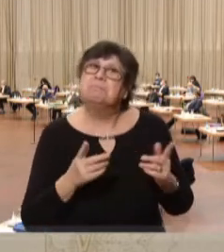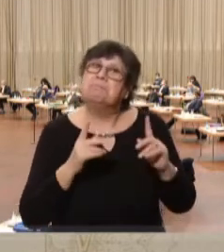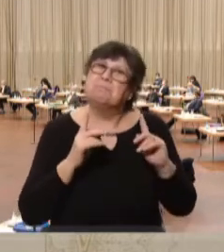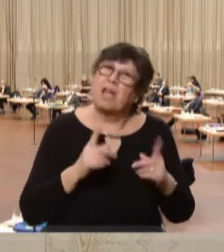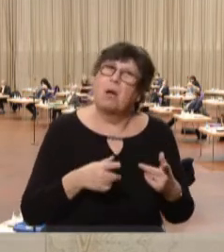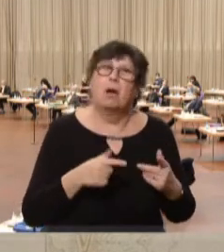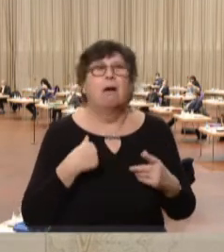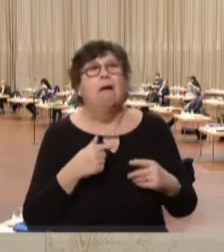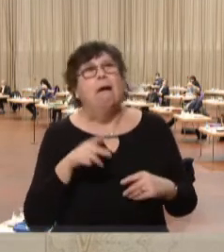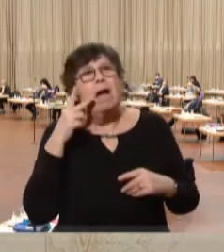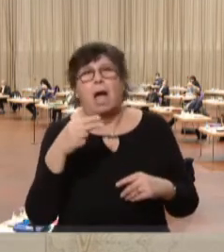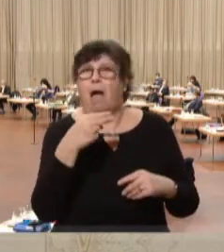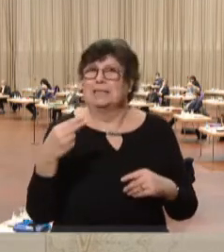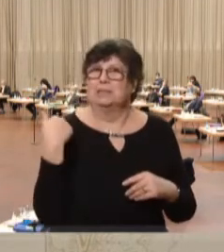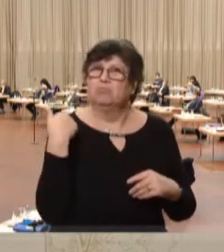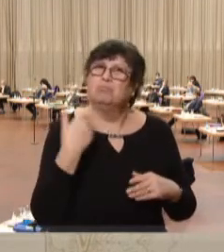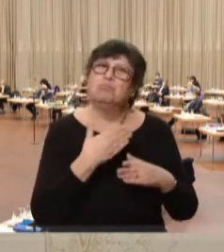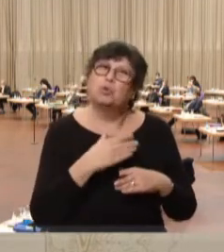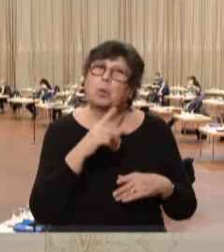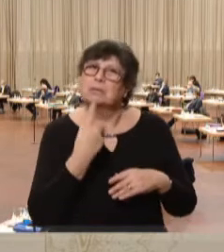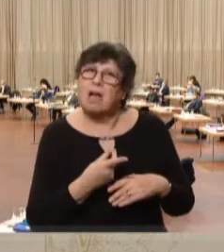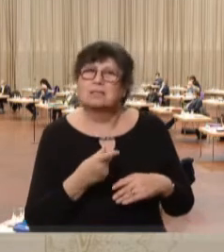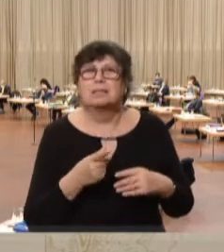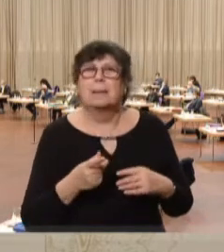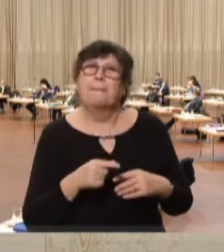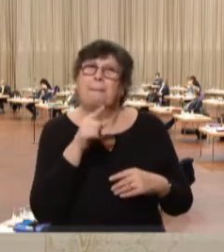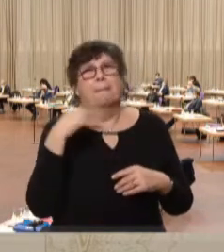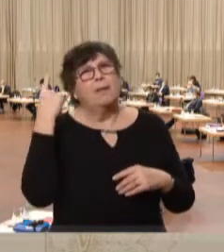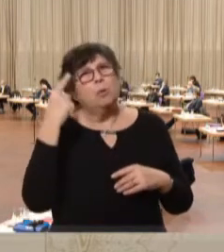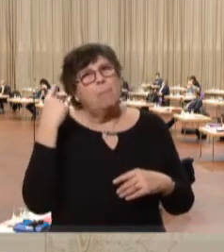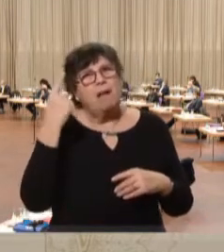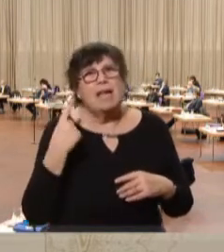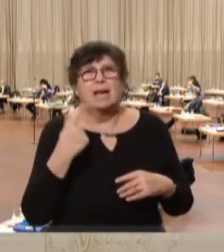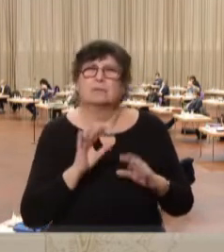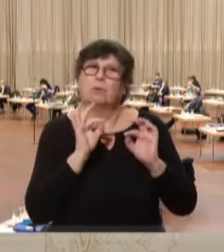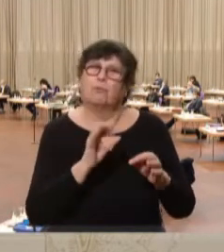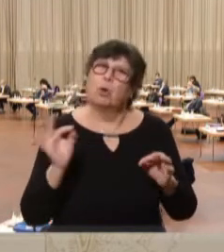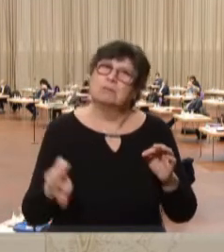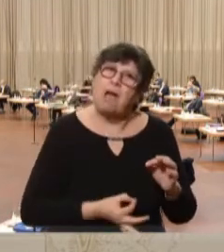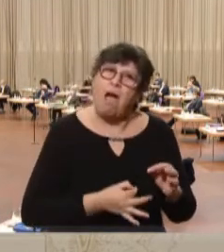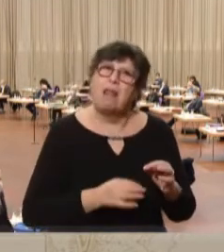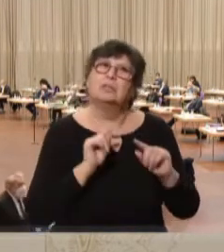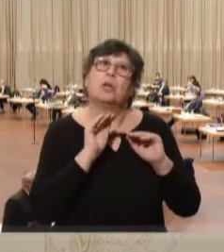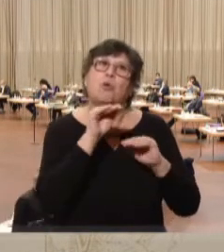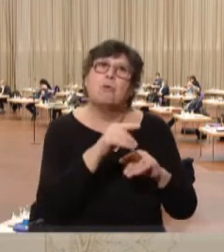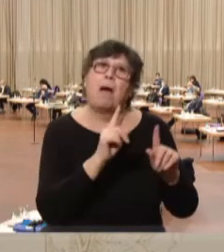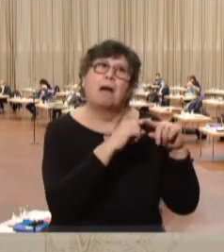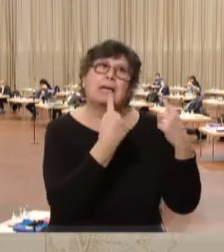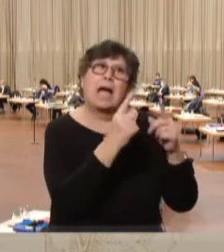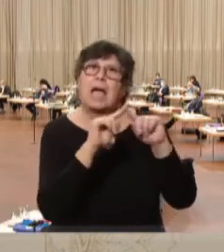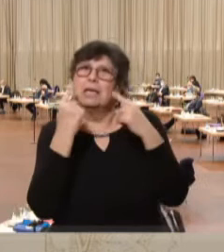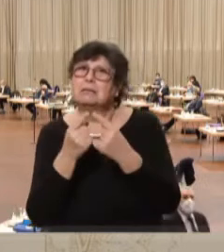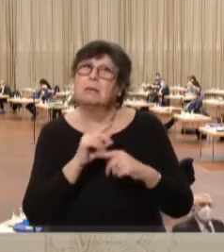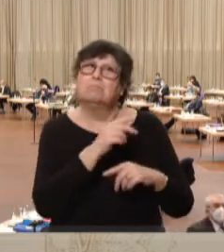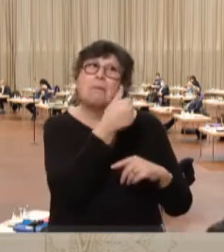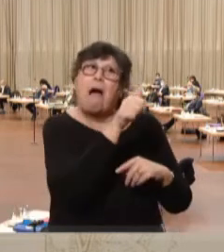Herr Hans, Sie haben ja schon mal gesagt, dass Sie überlegt haben, die Sache für das ganze Saarland oder die Kreise einzeln zu sehen, hätte man ja